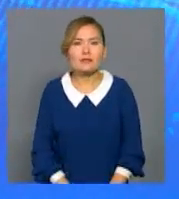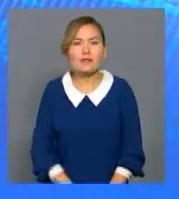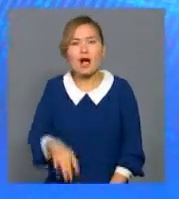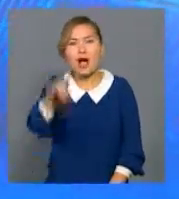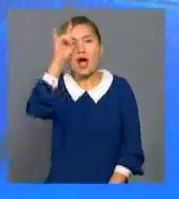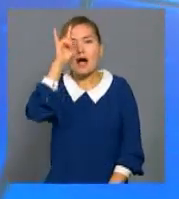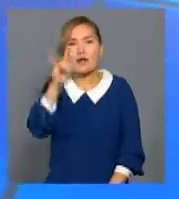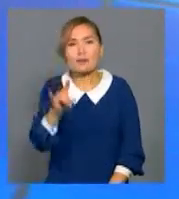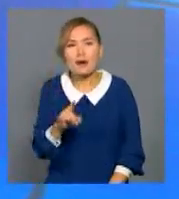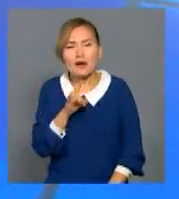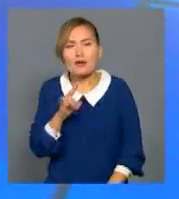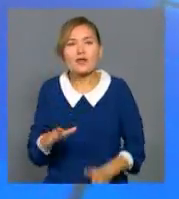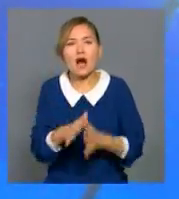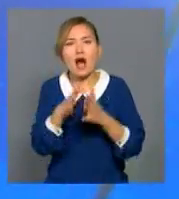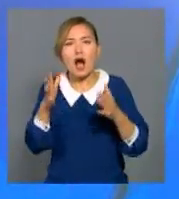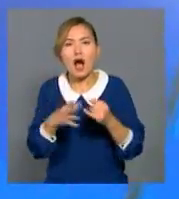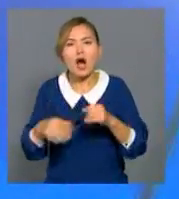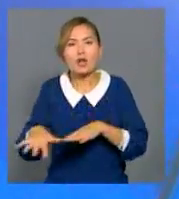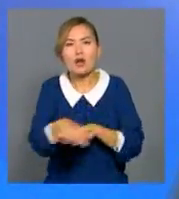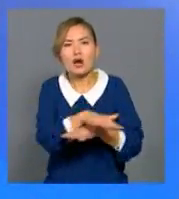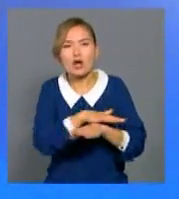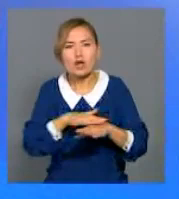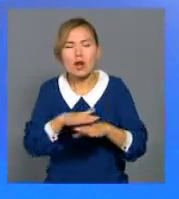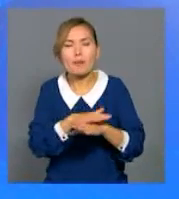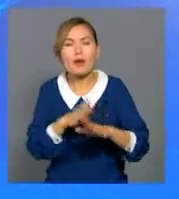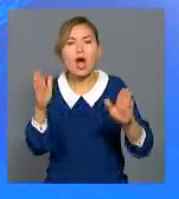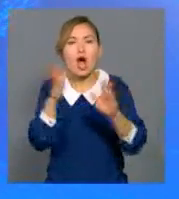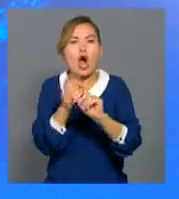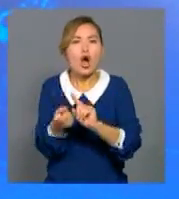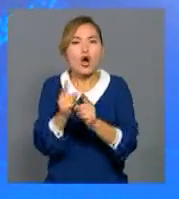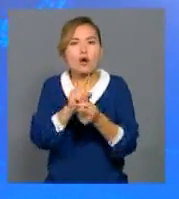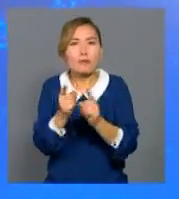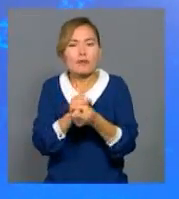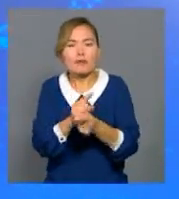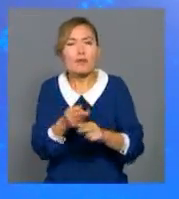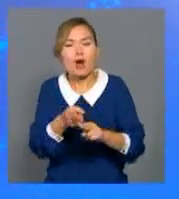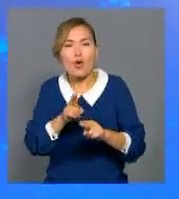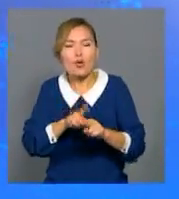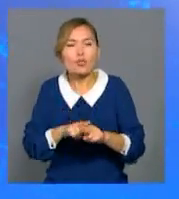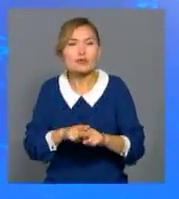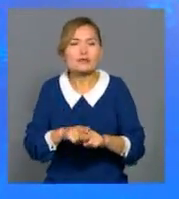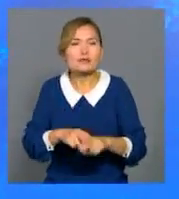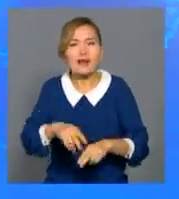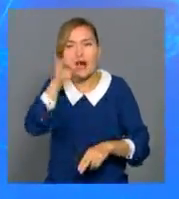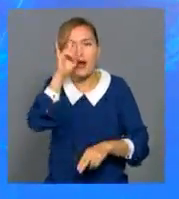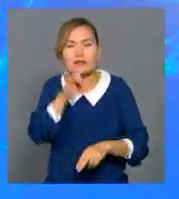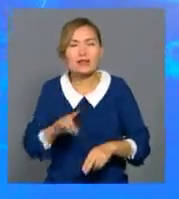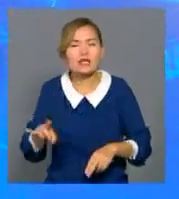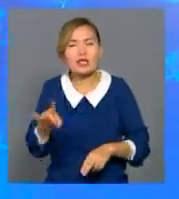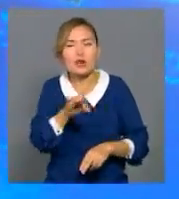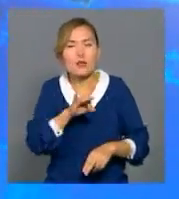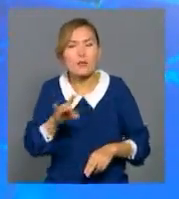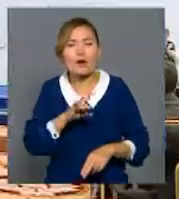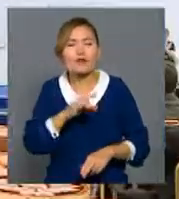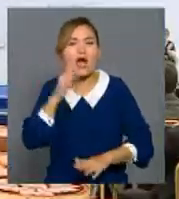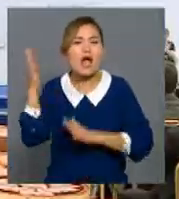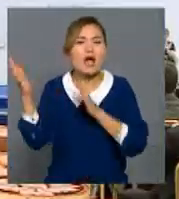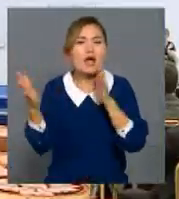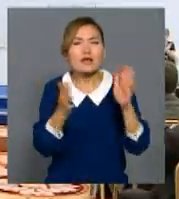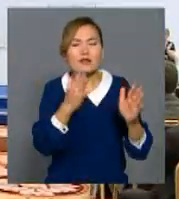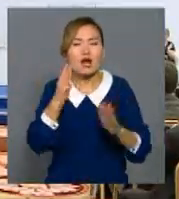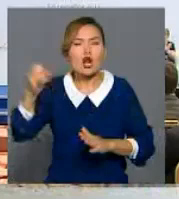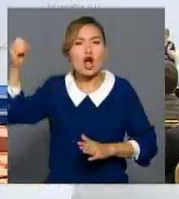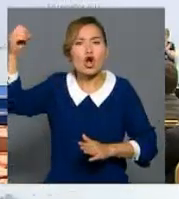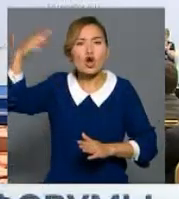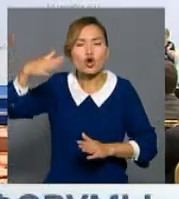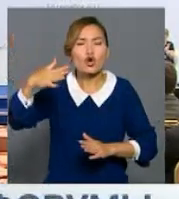Қазастанның алып аумағы мен құбылмалы климаты баламалы қуат көздерін алуға өте қолайлы. Сондықтан, Италия мамандар осы бағытта